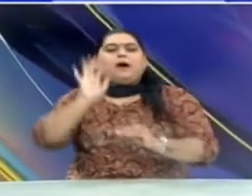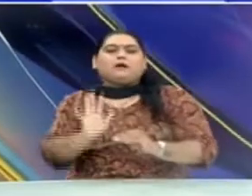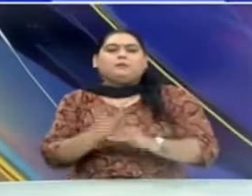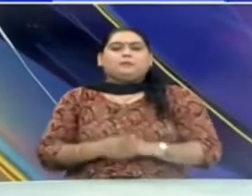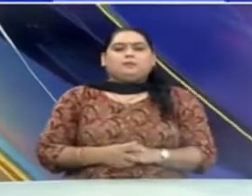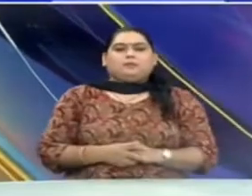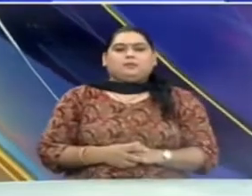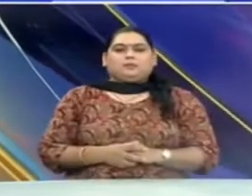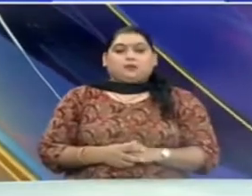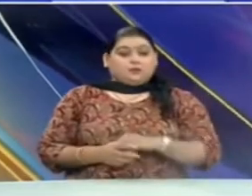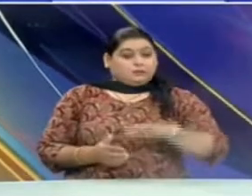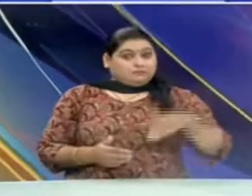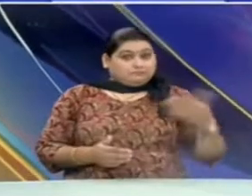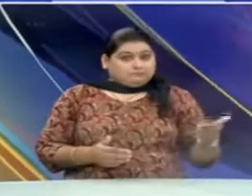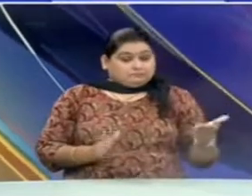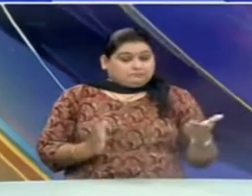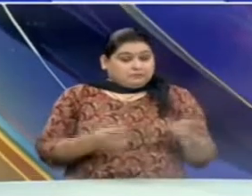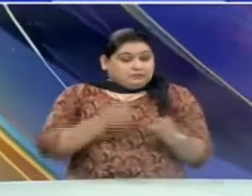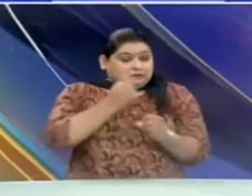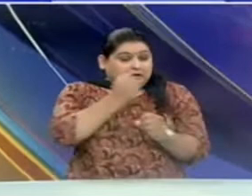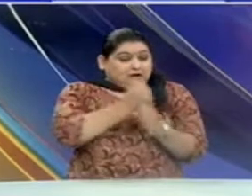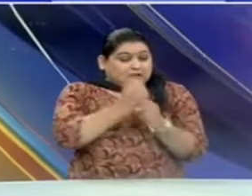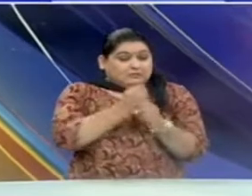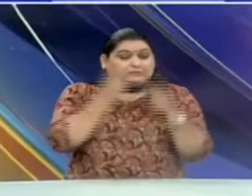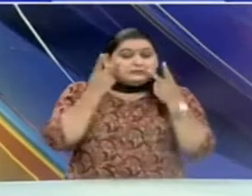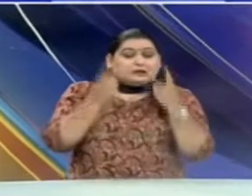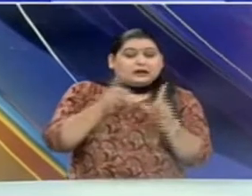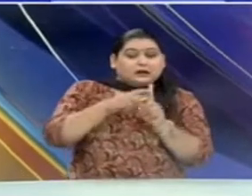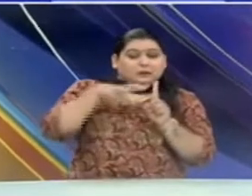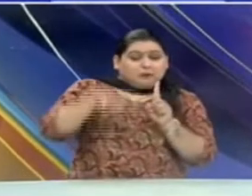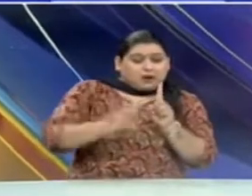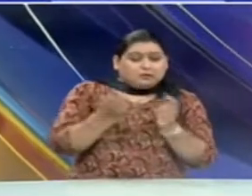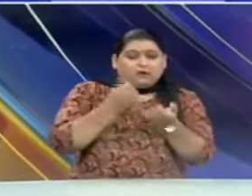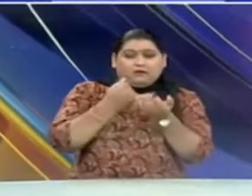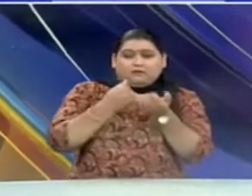इनके 27 करोड से अधिक सदस्यों को लाब होगा